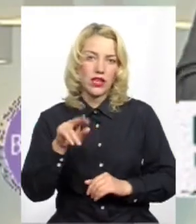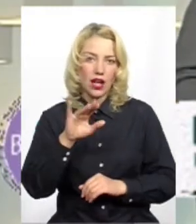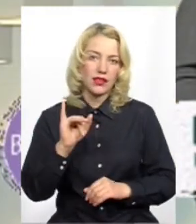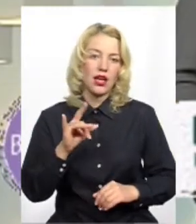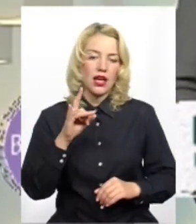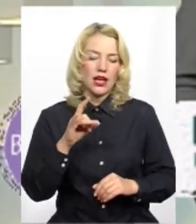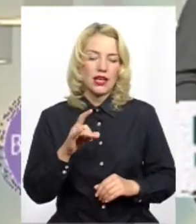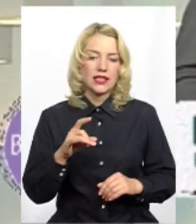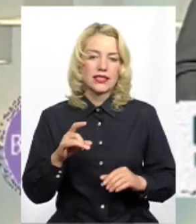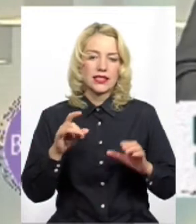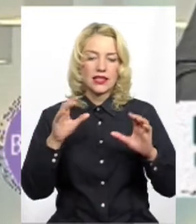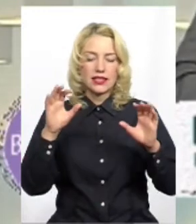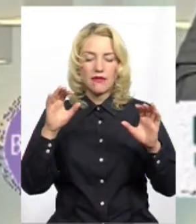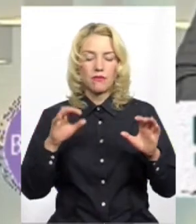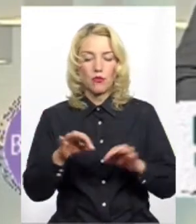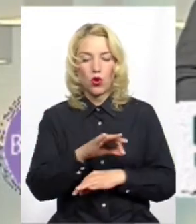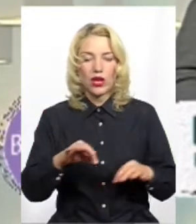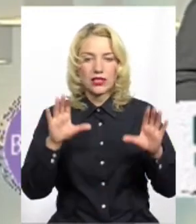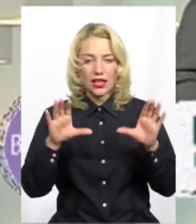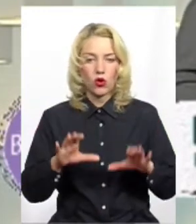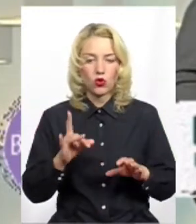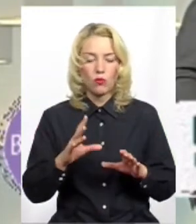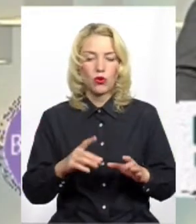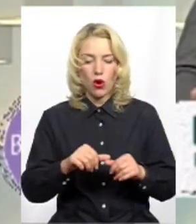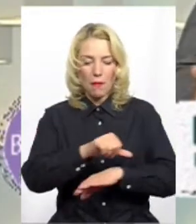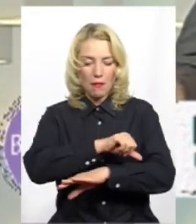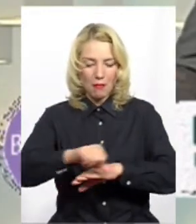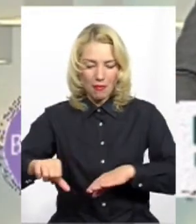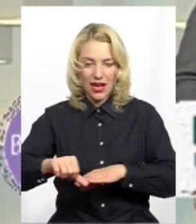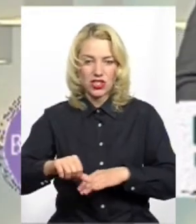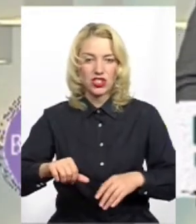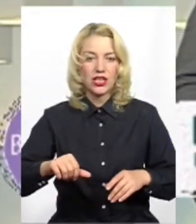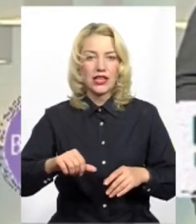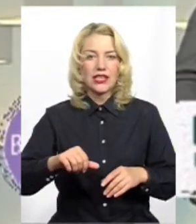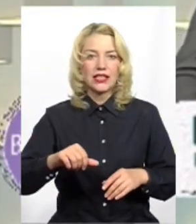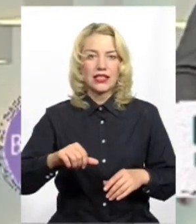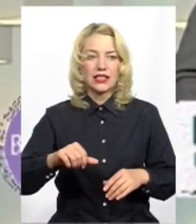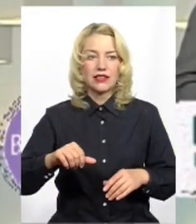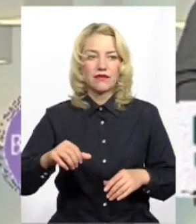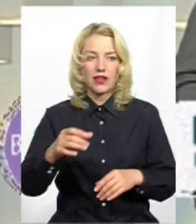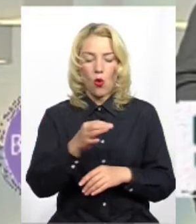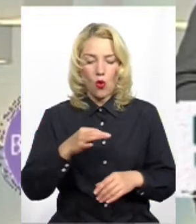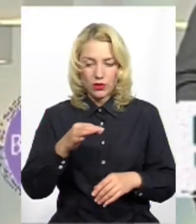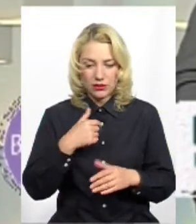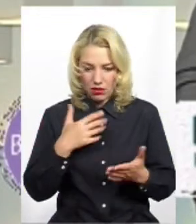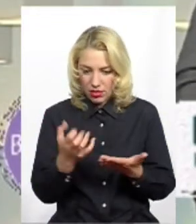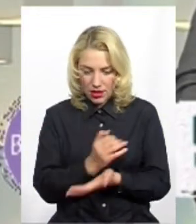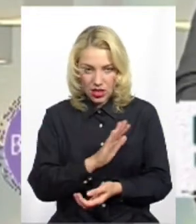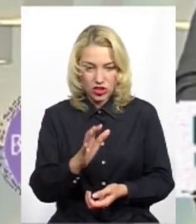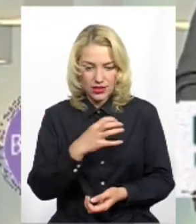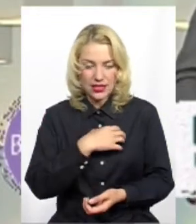про межі районів області, і ми не знайшли Славуту, я запитав народного депутата,